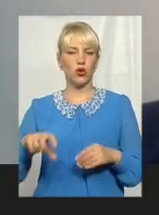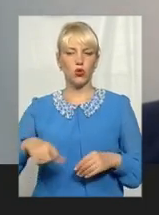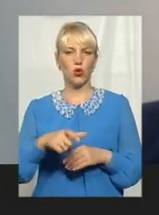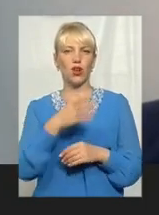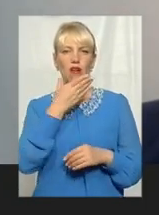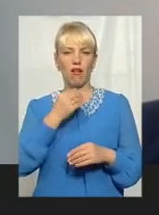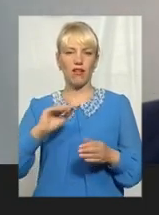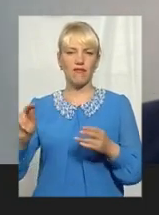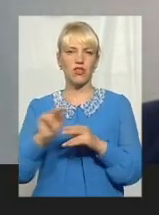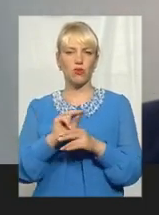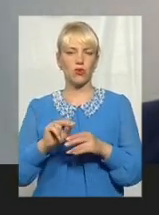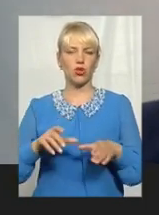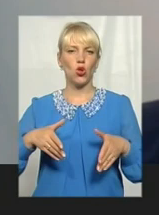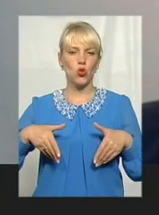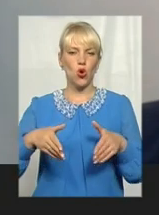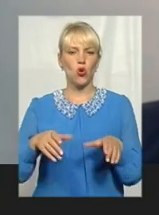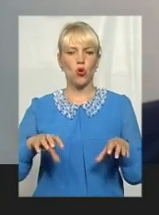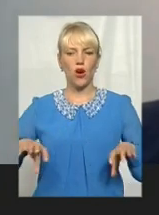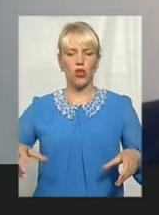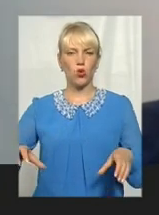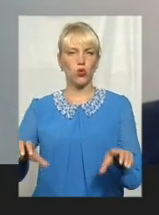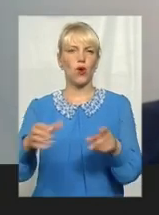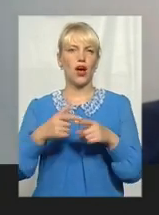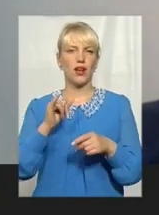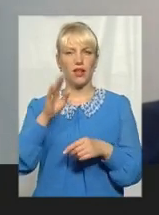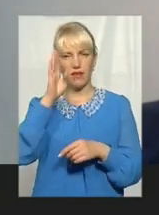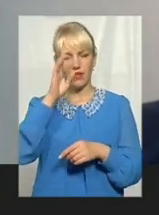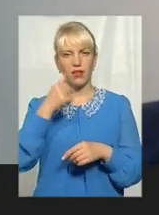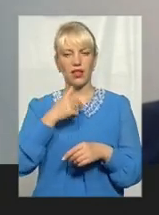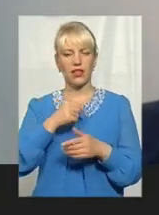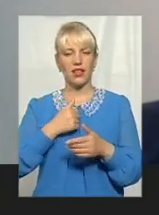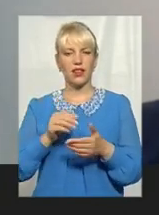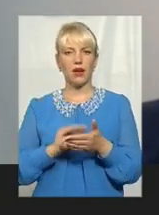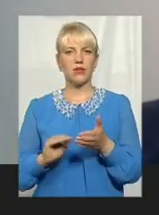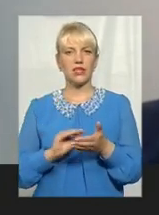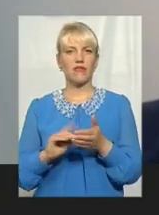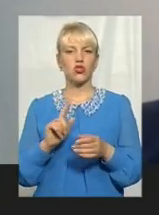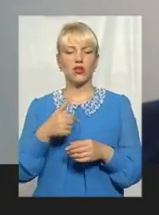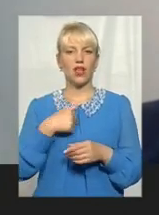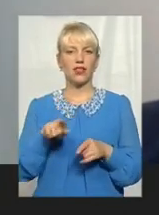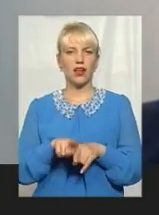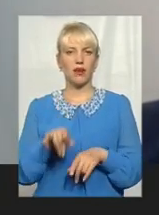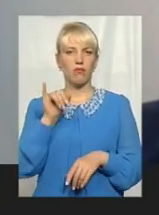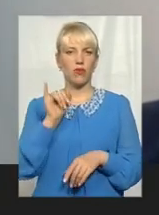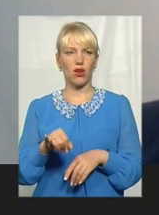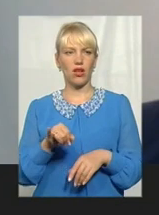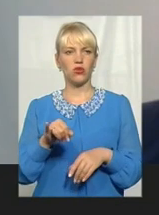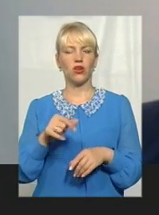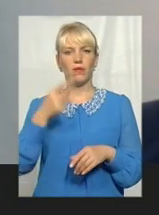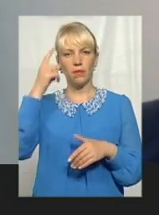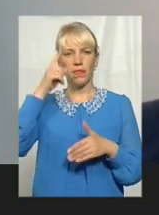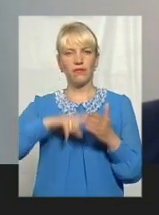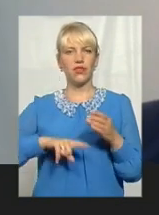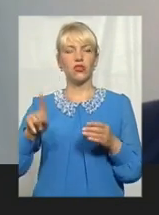тротуари. Ну, і я про це написав. Він написав, що я такий поганий, віру в те, що пише